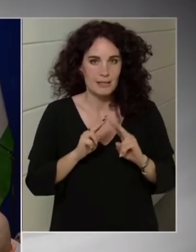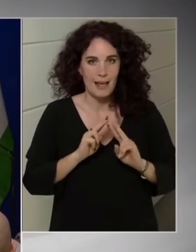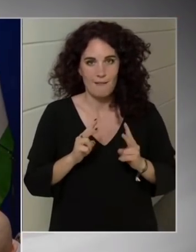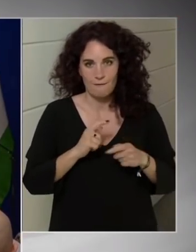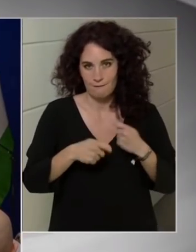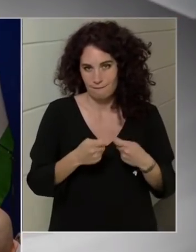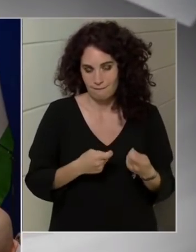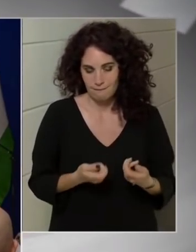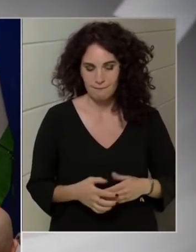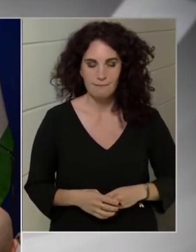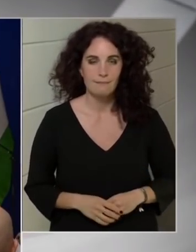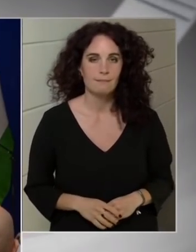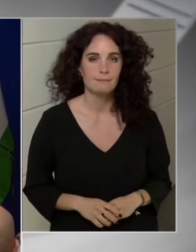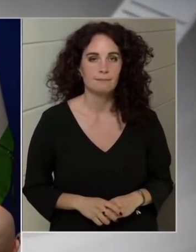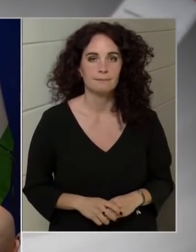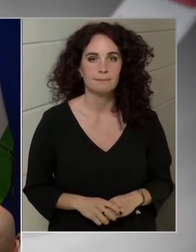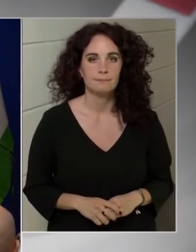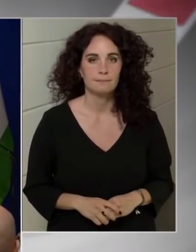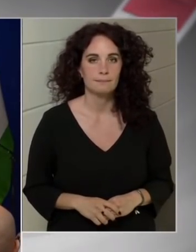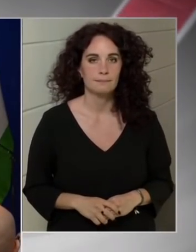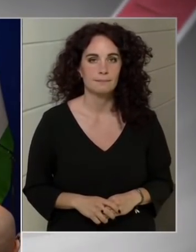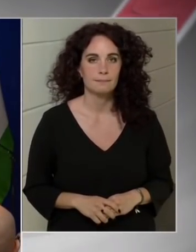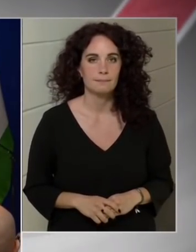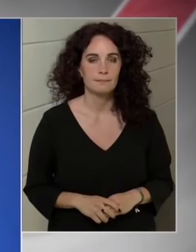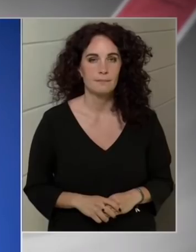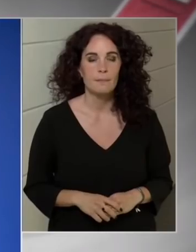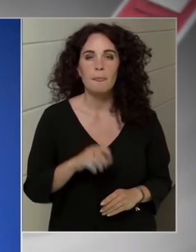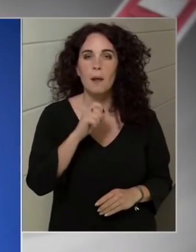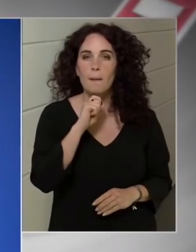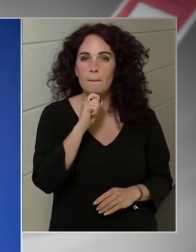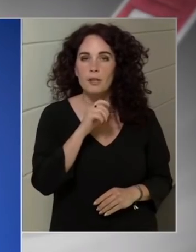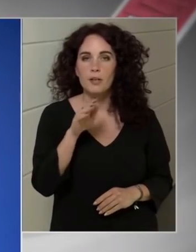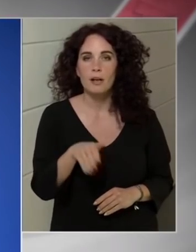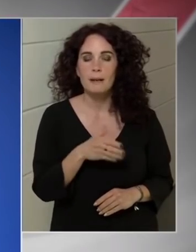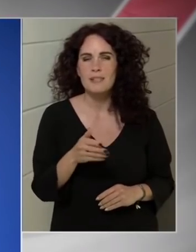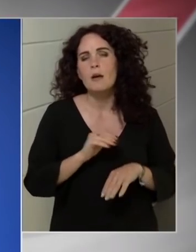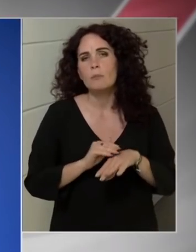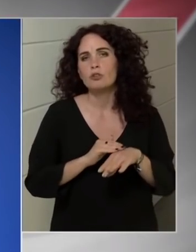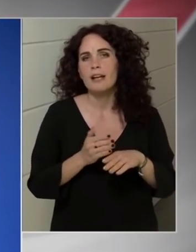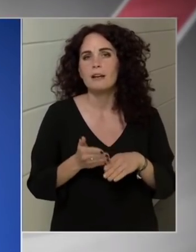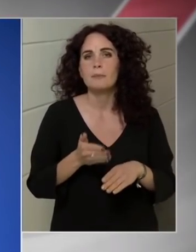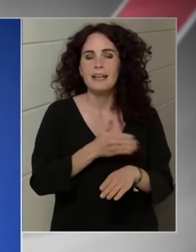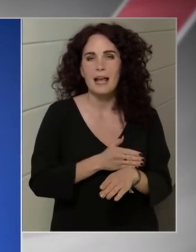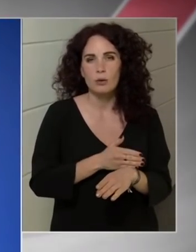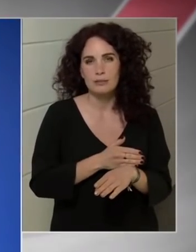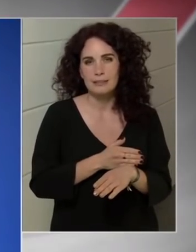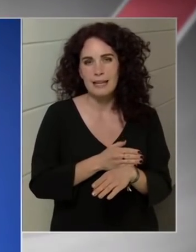De Palkovics és Varga miniszterúraktól sem áll távol ez a közös kormányzati cél.